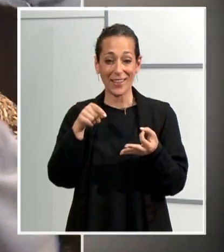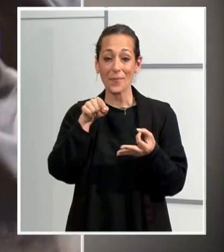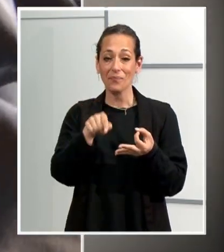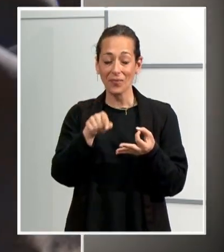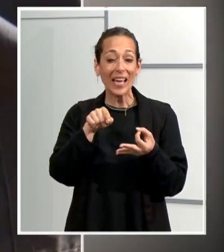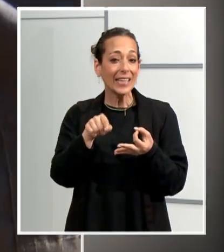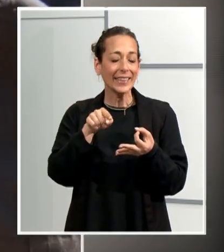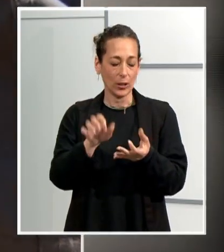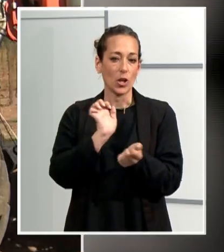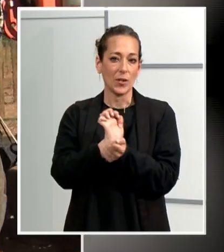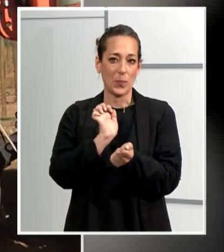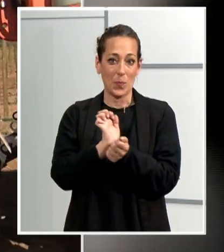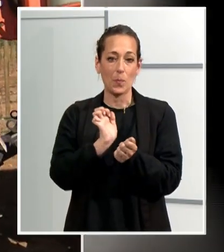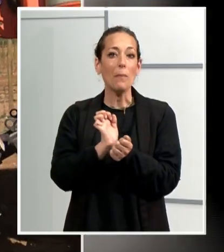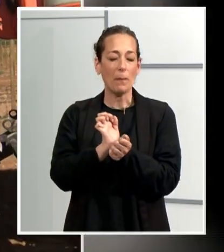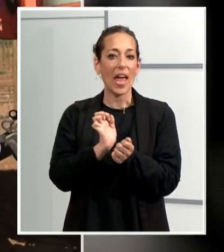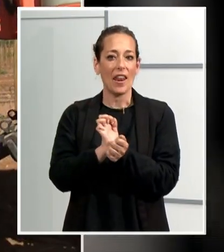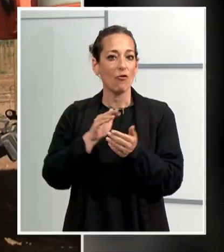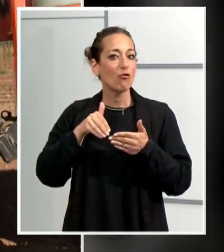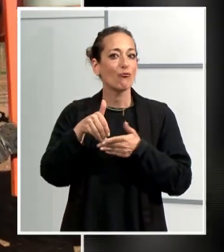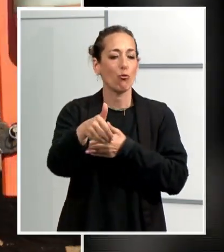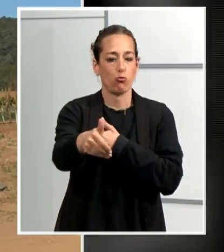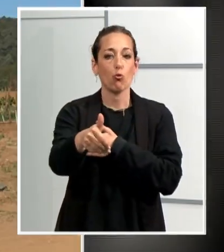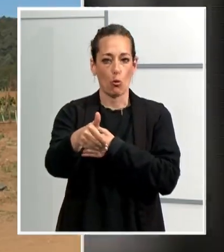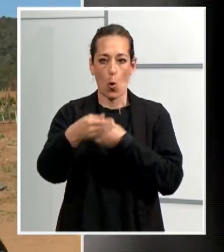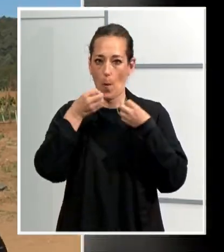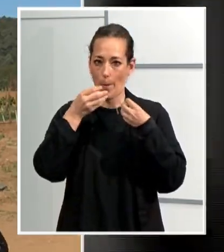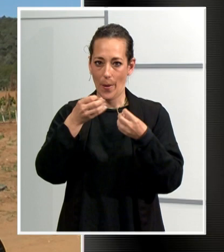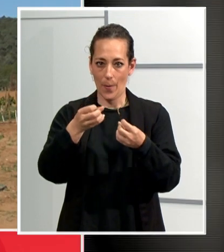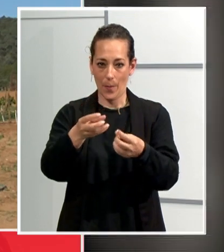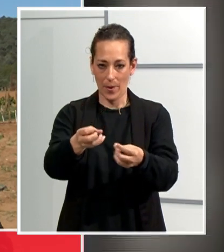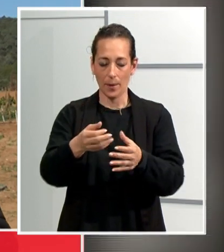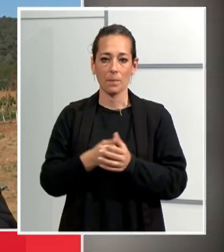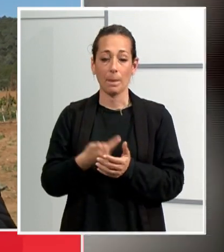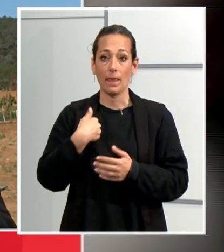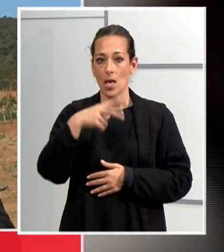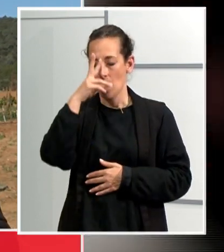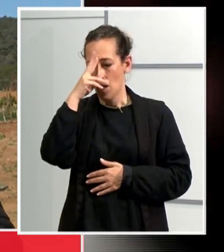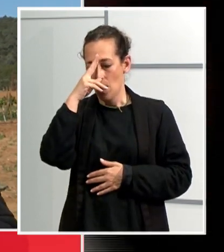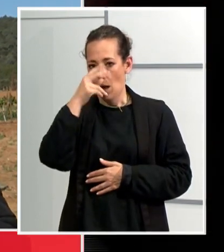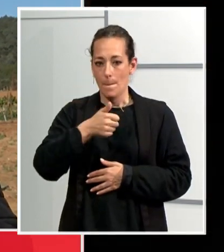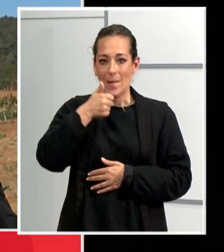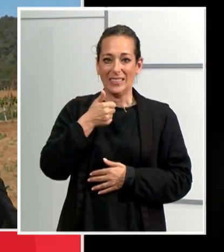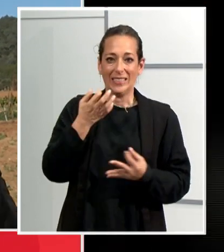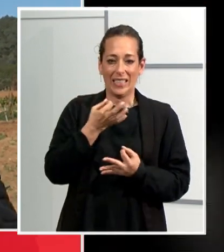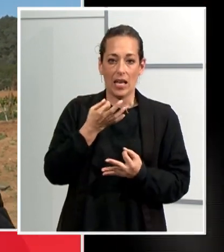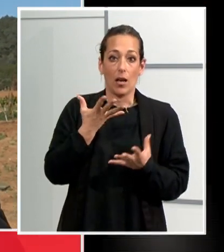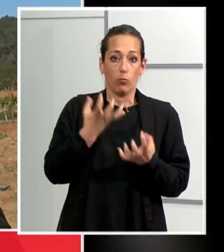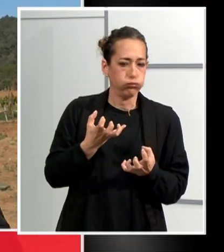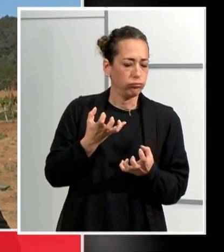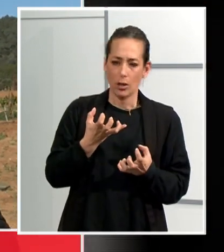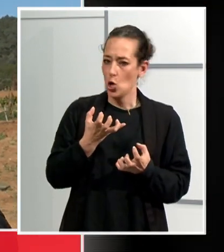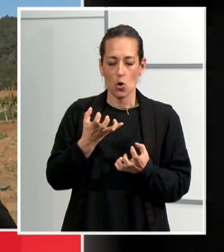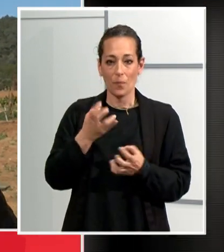de cultiu siguin molt bones, tenint en compte el context de canvi climàtic. I el que ens fa patir més, el que et deia, més que la sequera, potser amb el tema del canvi